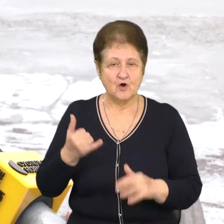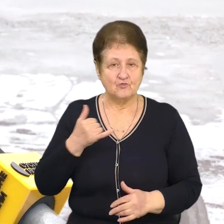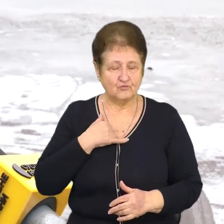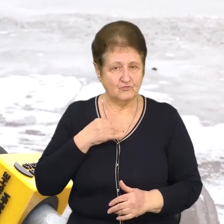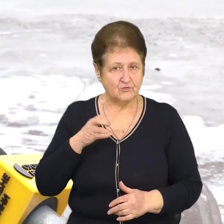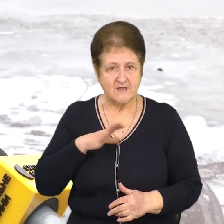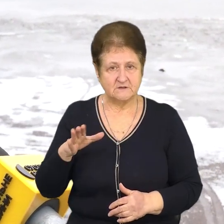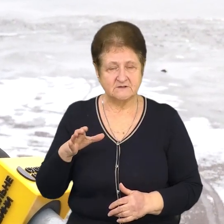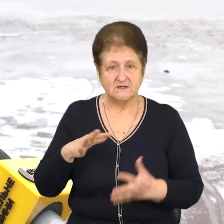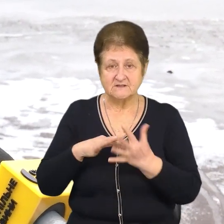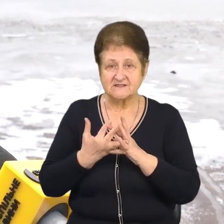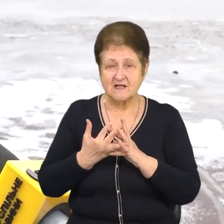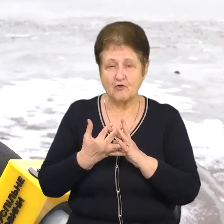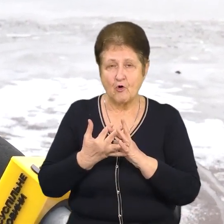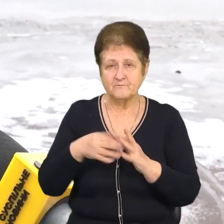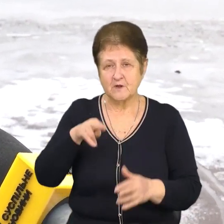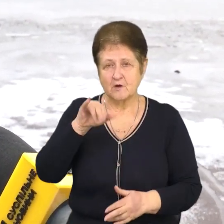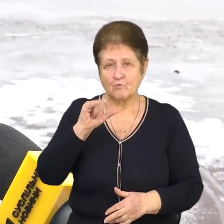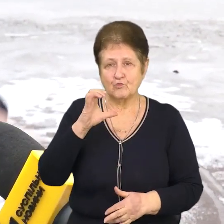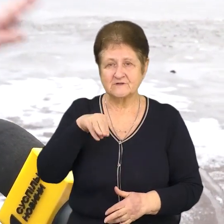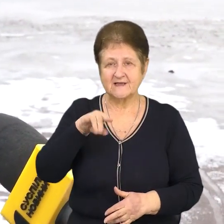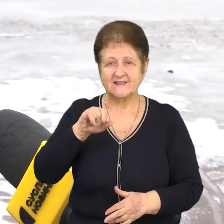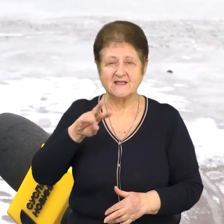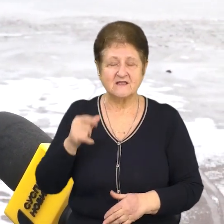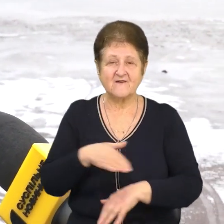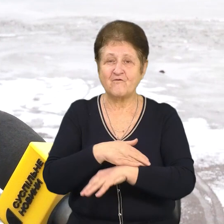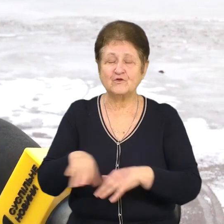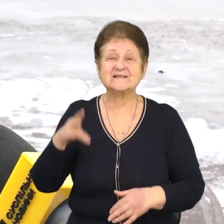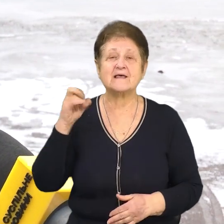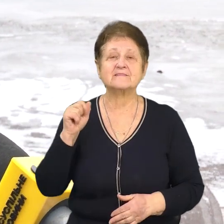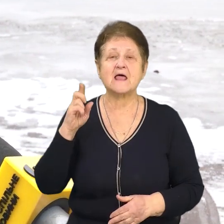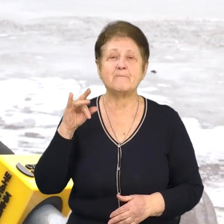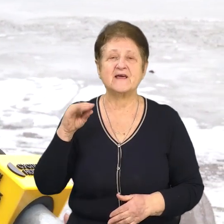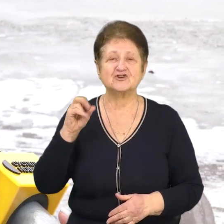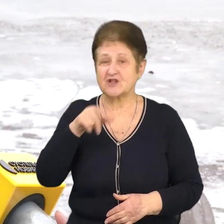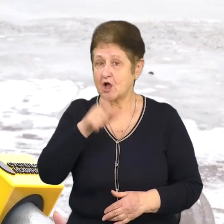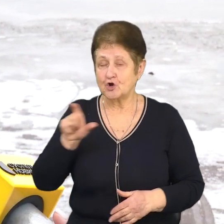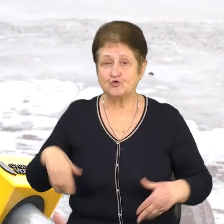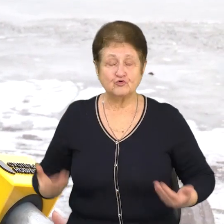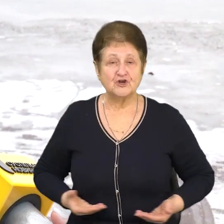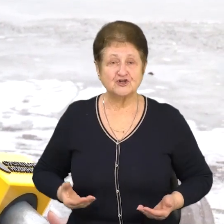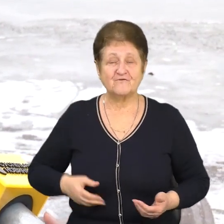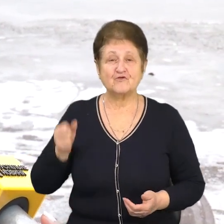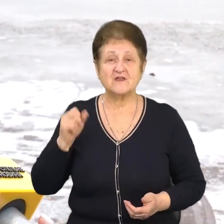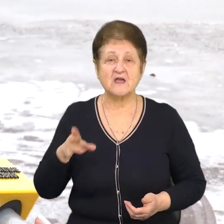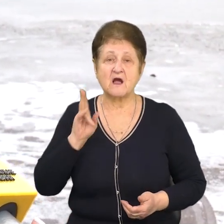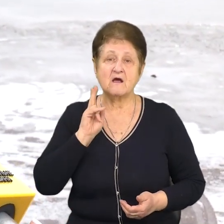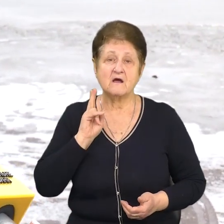одрізано село Пустиньке і оце вулиця Набережна. Так що зовсім люди живуть, як на